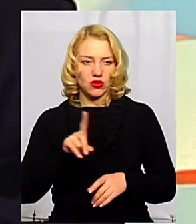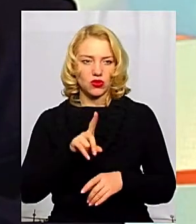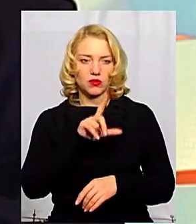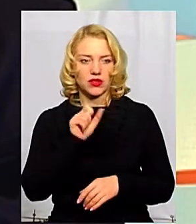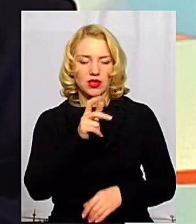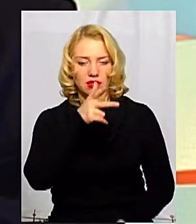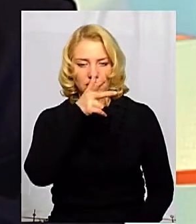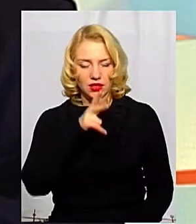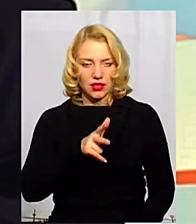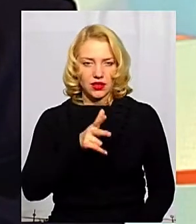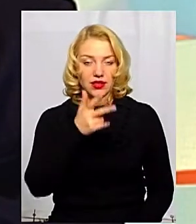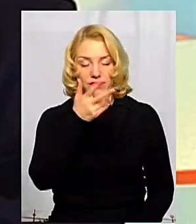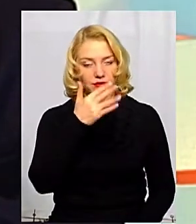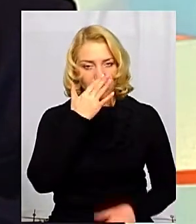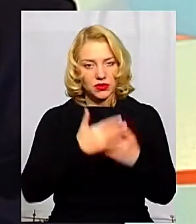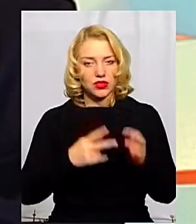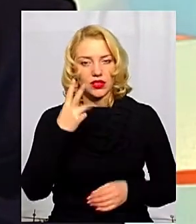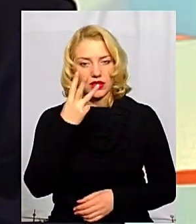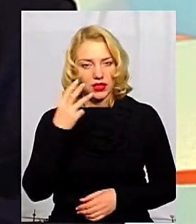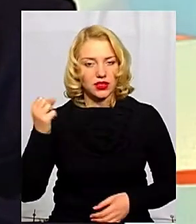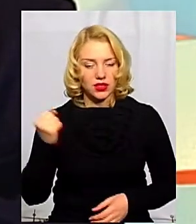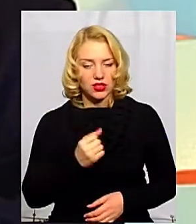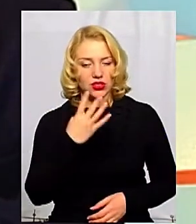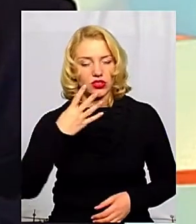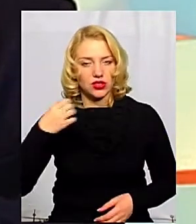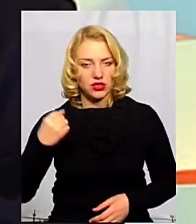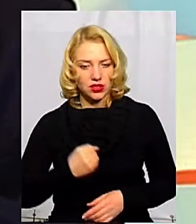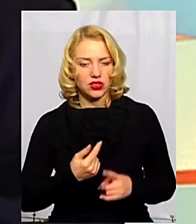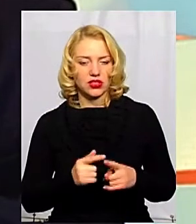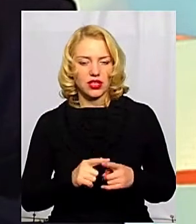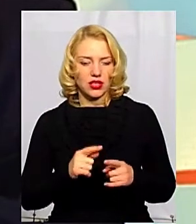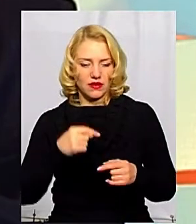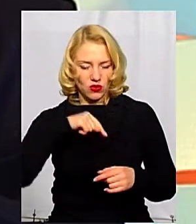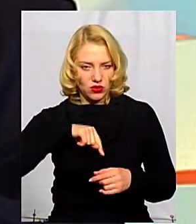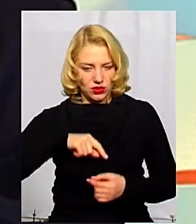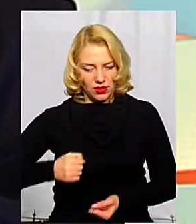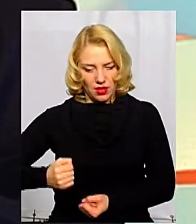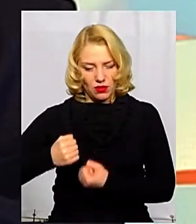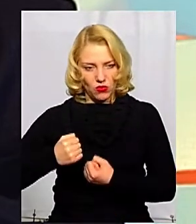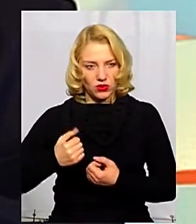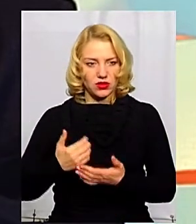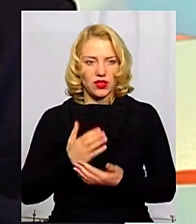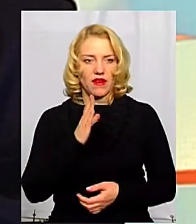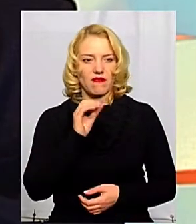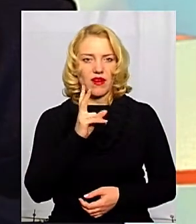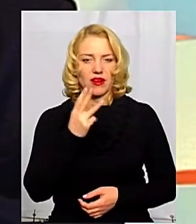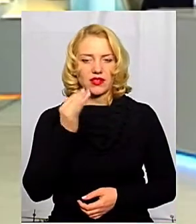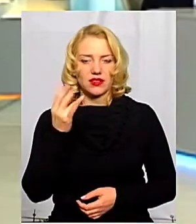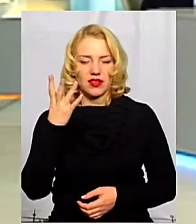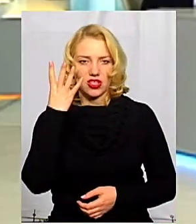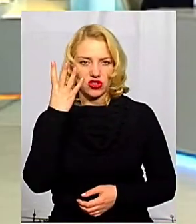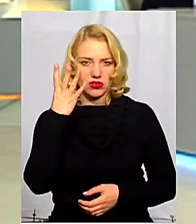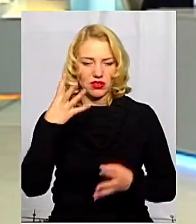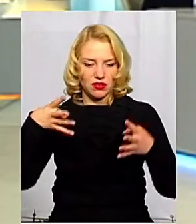3-4 тижні формується специфічний імунітет. Вакцини зараз сучасні, вони 4-хвалентні. Тобто,